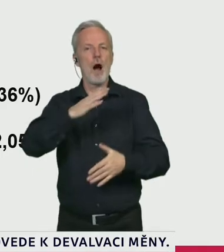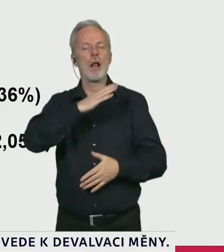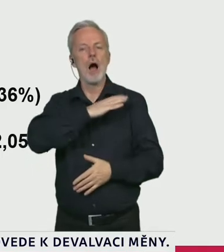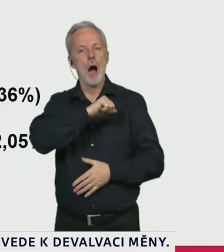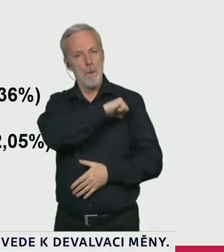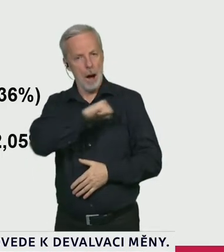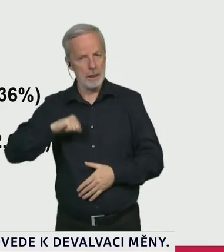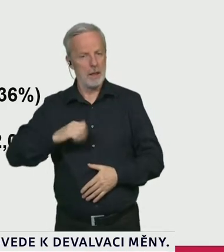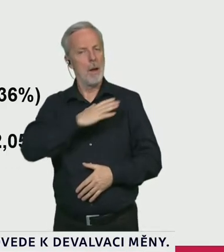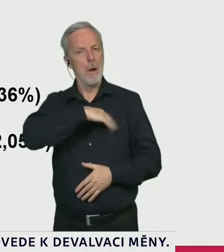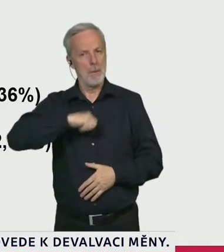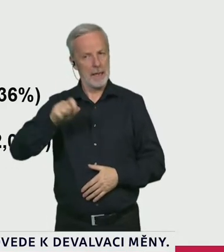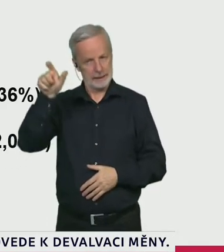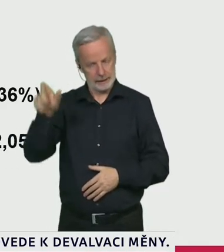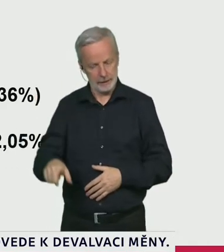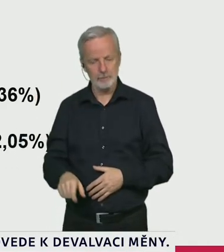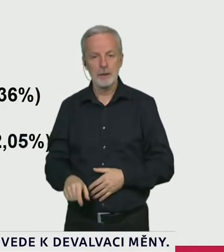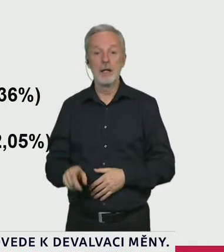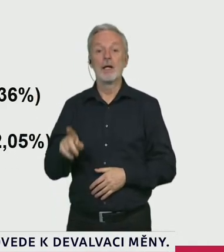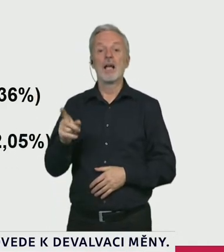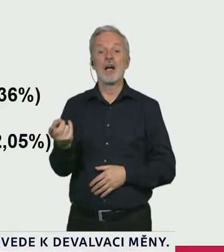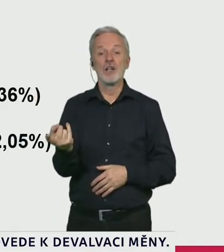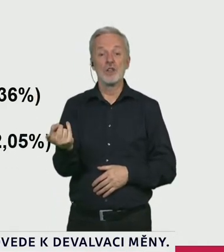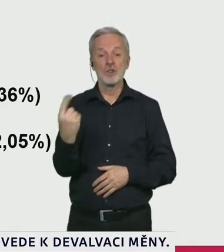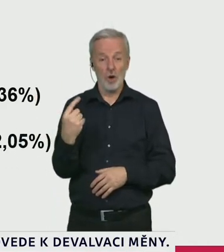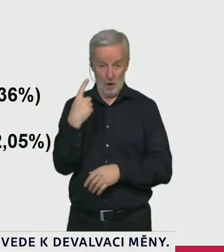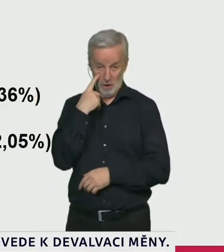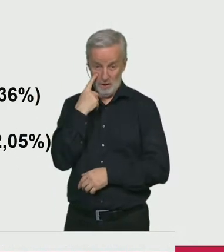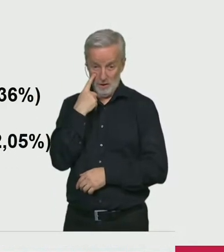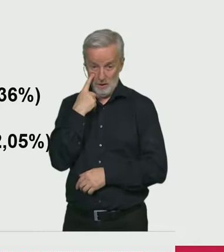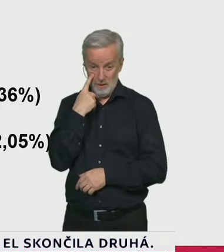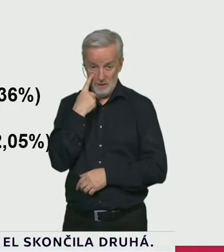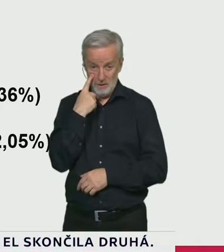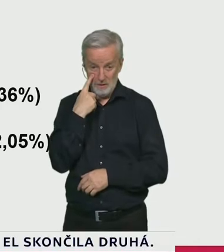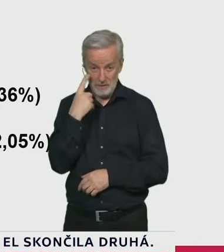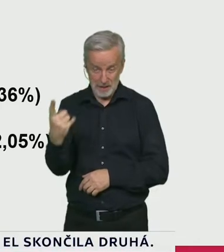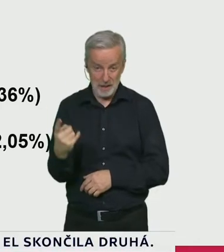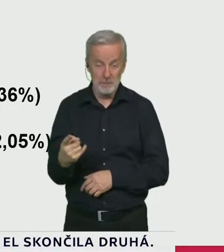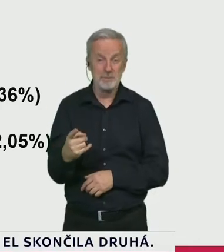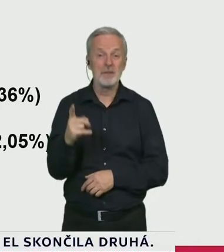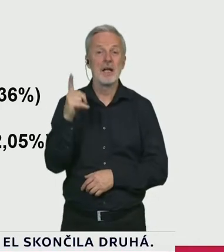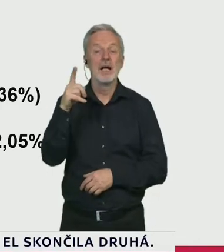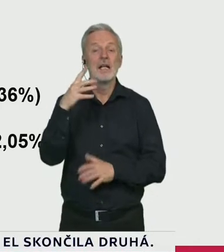tak je vidět, že ty testy tedy vytahují